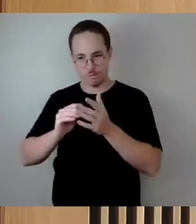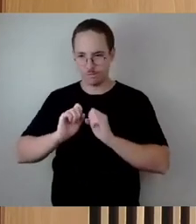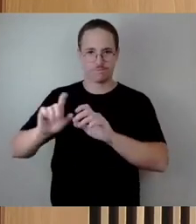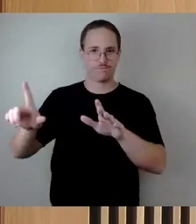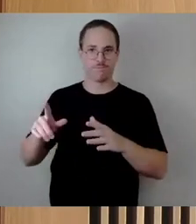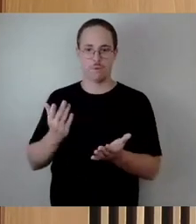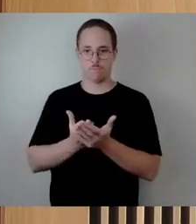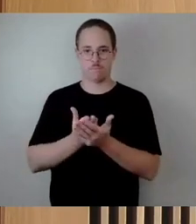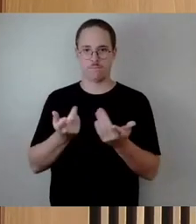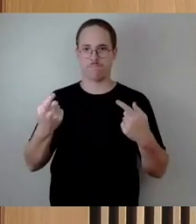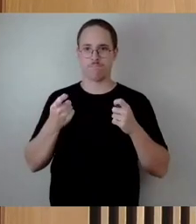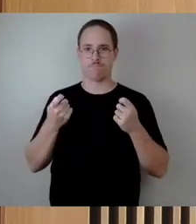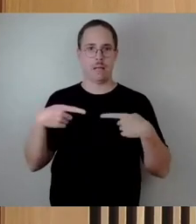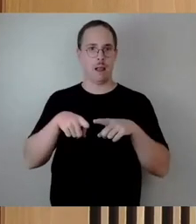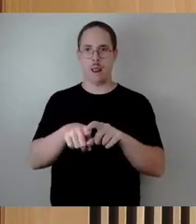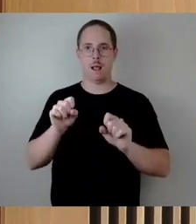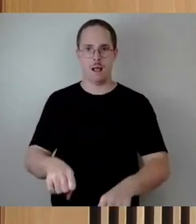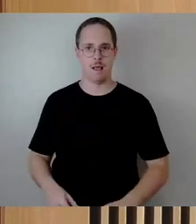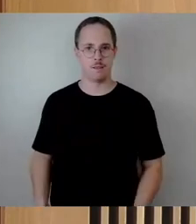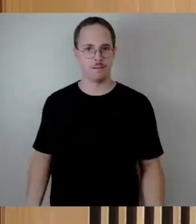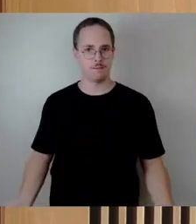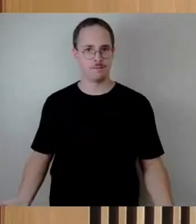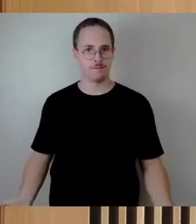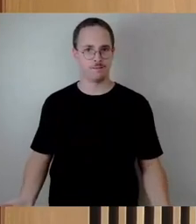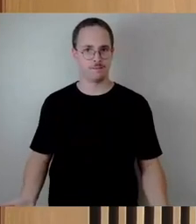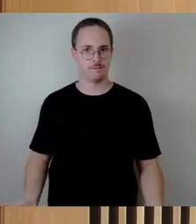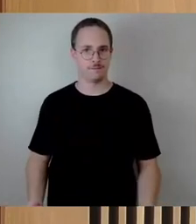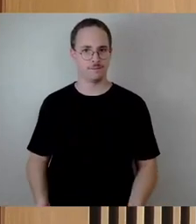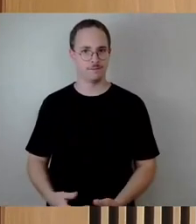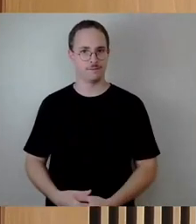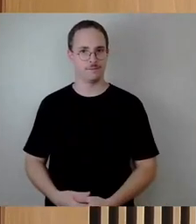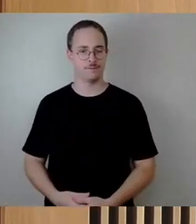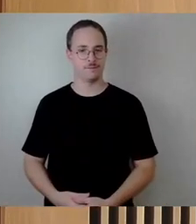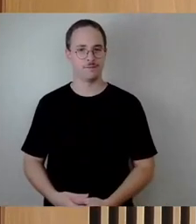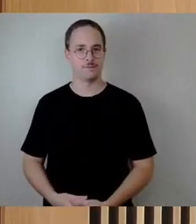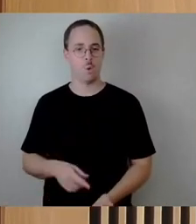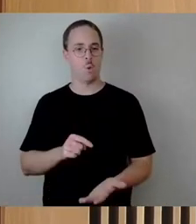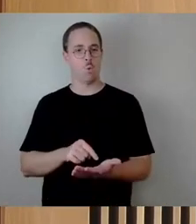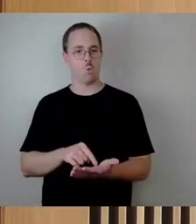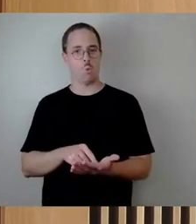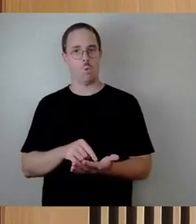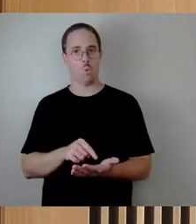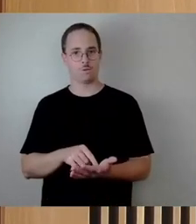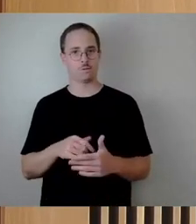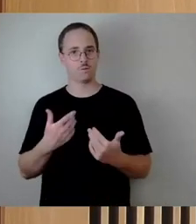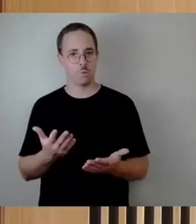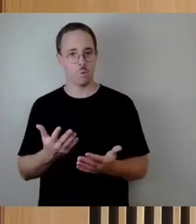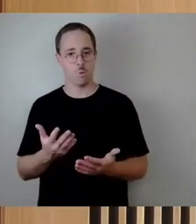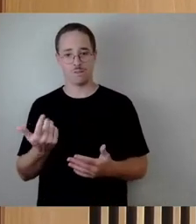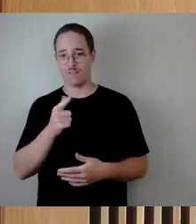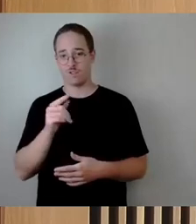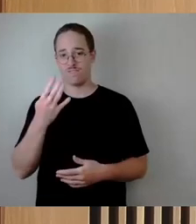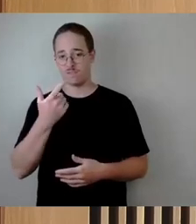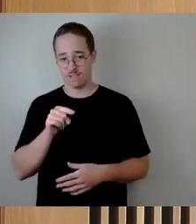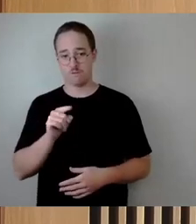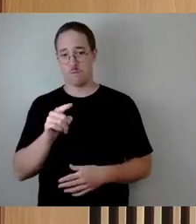doch längst machen können. Weil im Überschlag hätte es ja womöglich dazu führen können, hätten wir 2024 wie geplant angefangen.